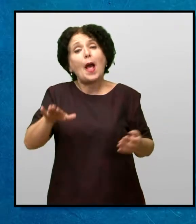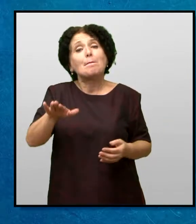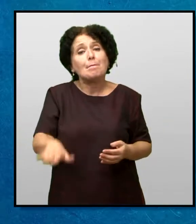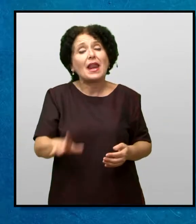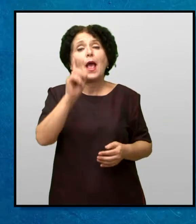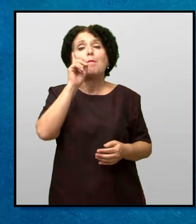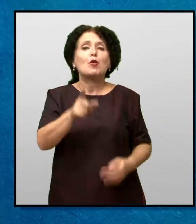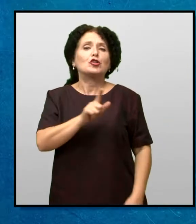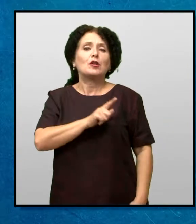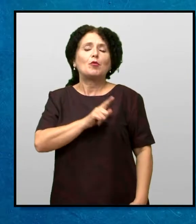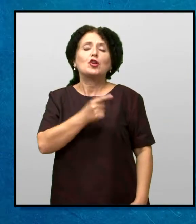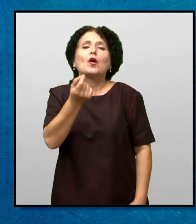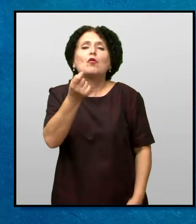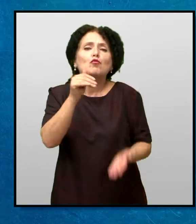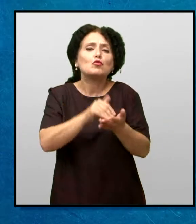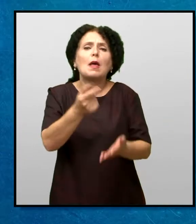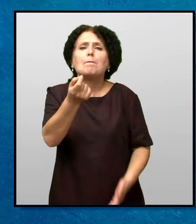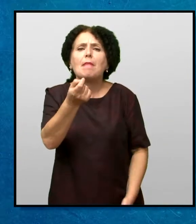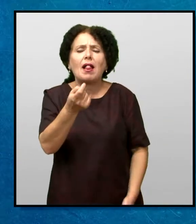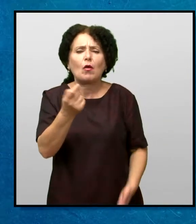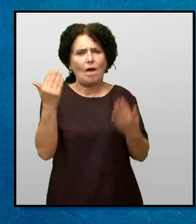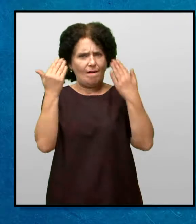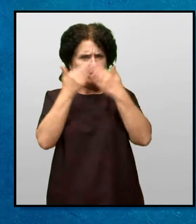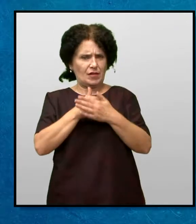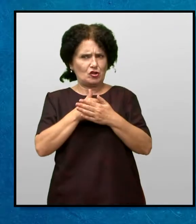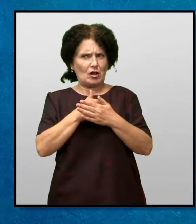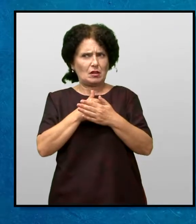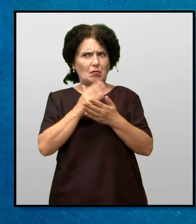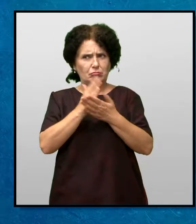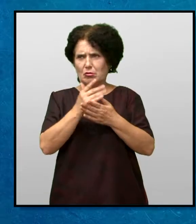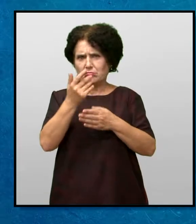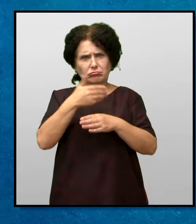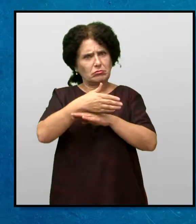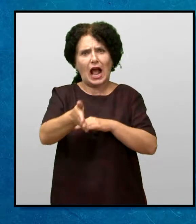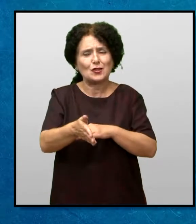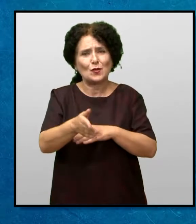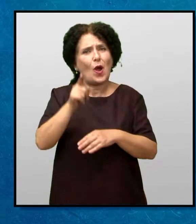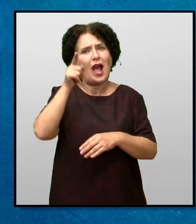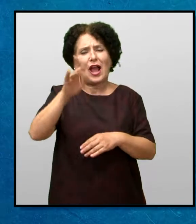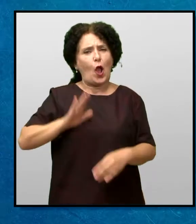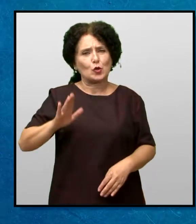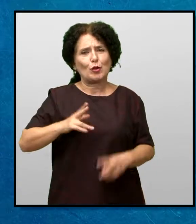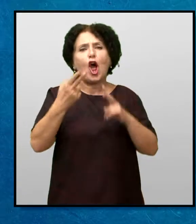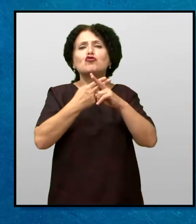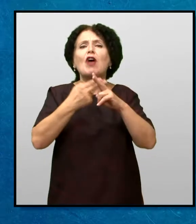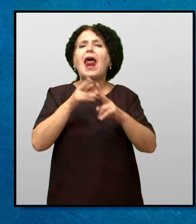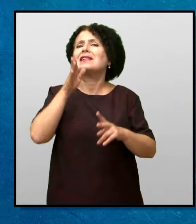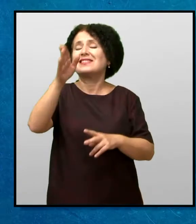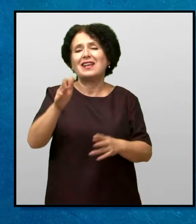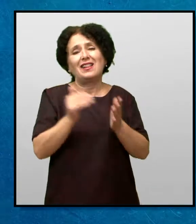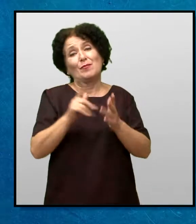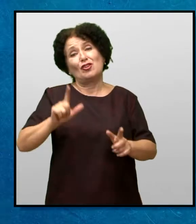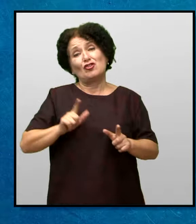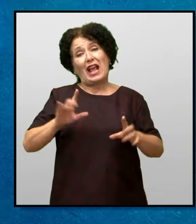Мери мораше да почека уште малку Вечерта веќе беше многу доцна да оди кај господинот Чарлз И